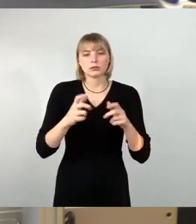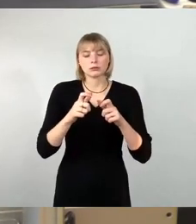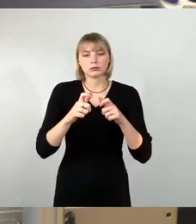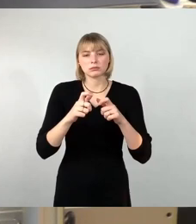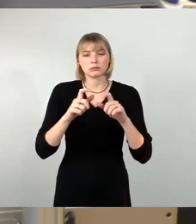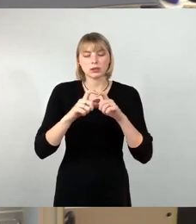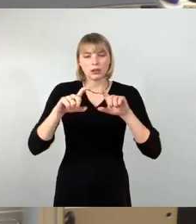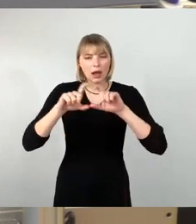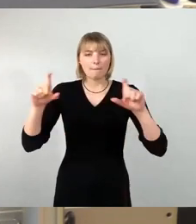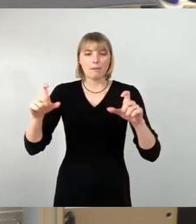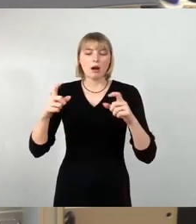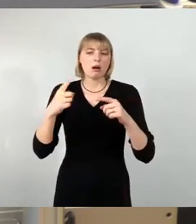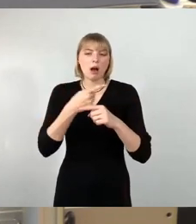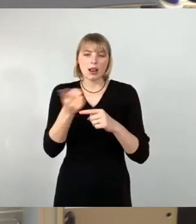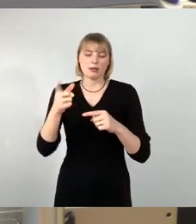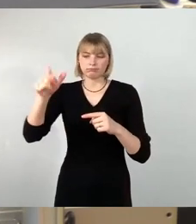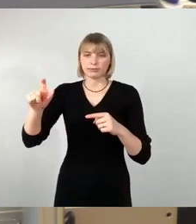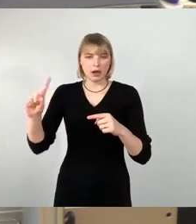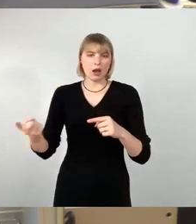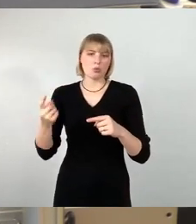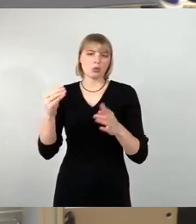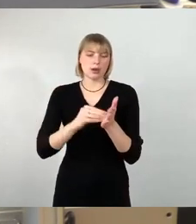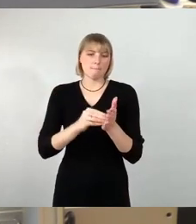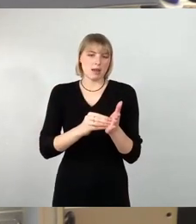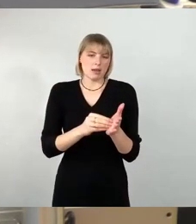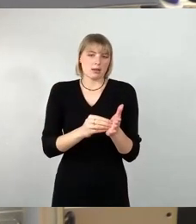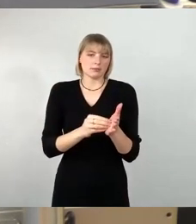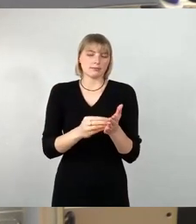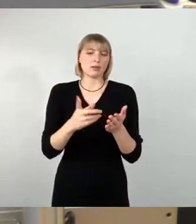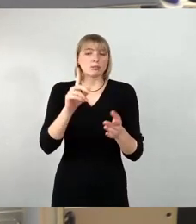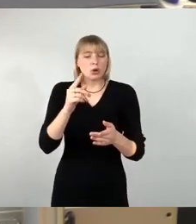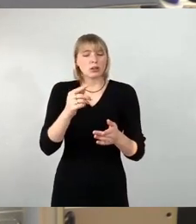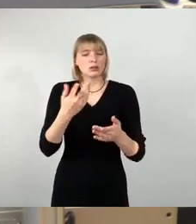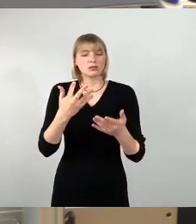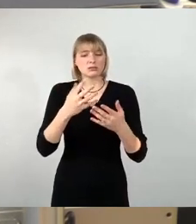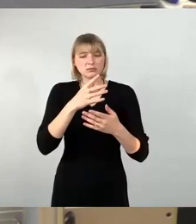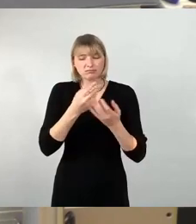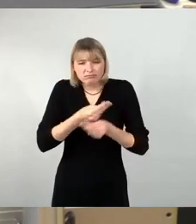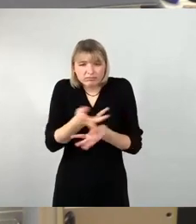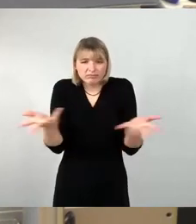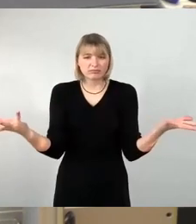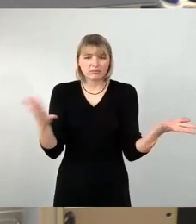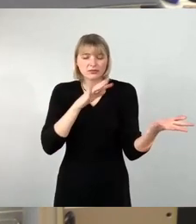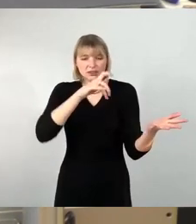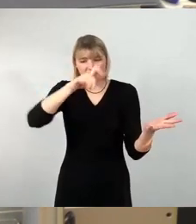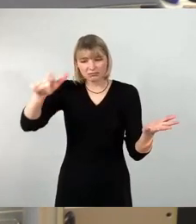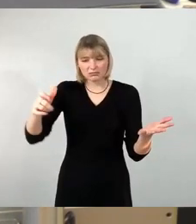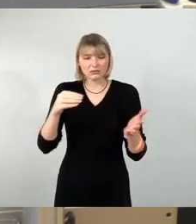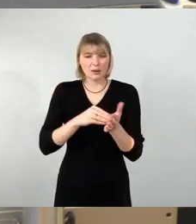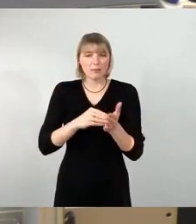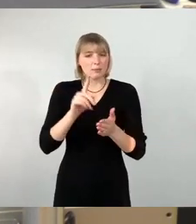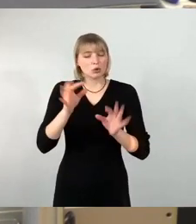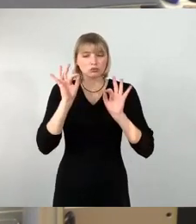auch diesem Beirat angehören können. Das heißt, wir haben ein breites Spektrum, wir haben eine prima ausgewogene Zusammensetzung.